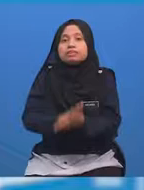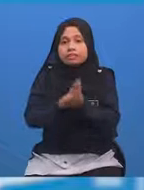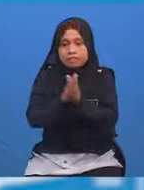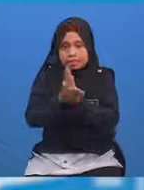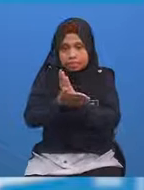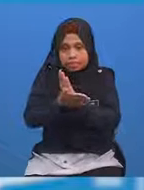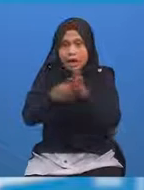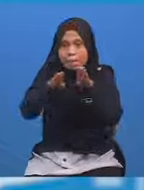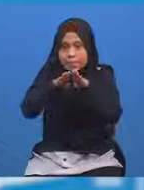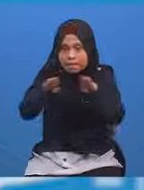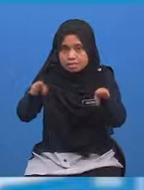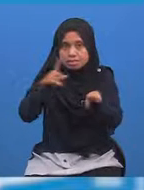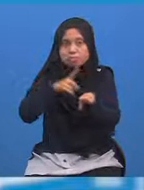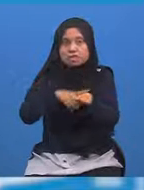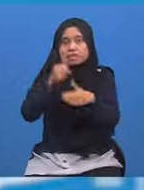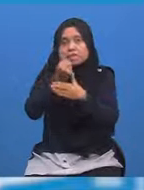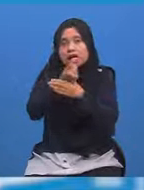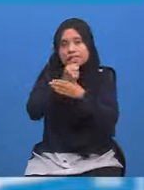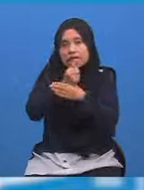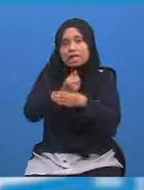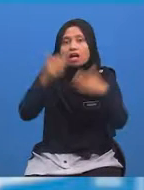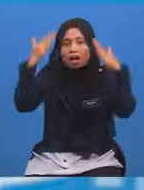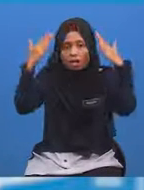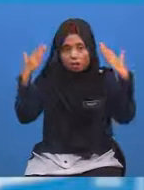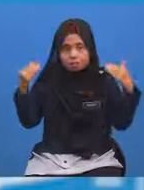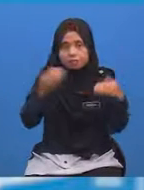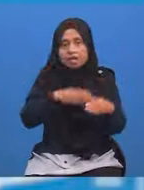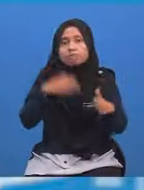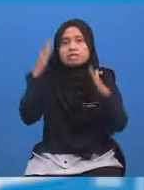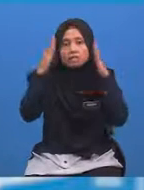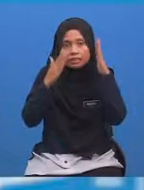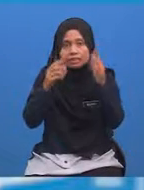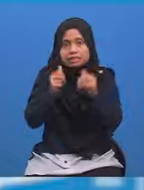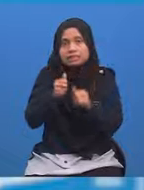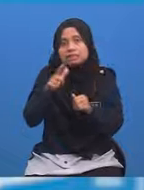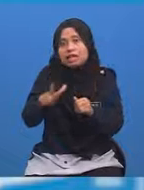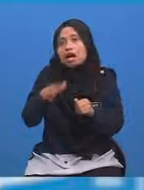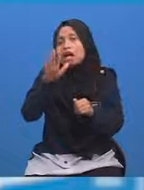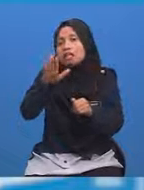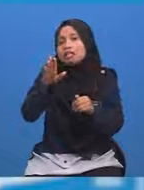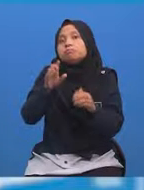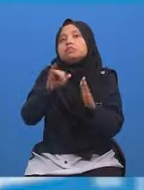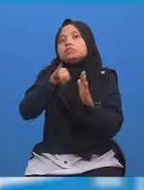Beza masa di antara Arab Saudi dan Malaysia ialah Lima jam